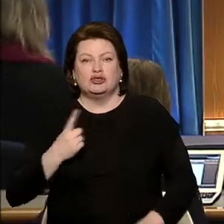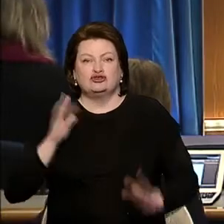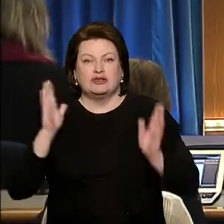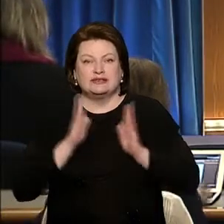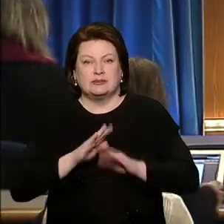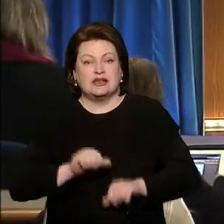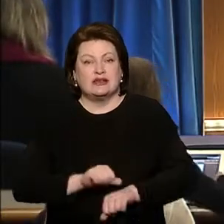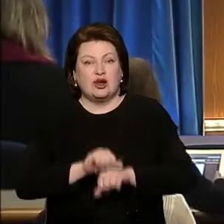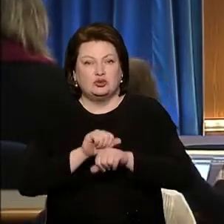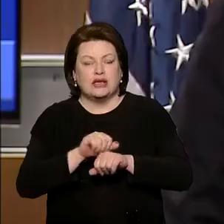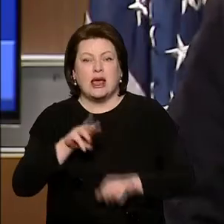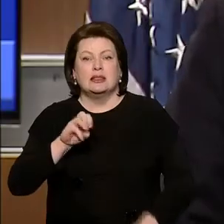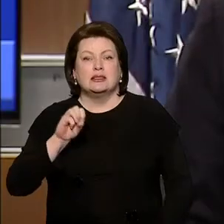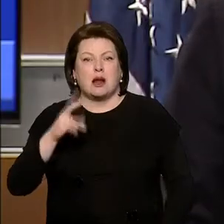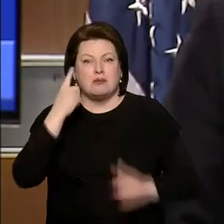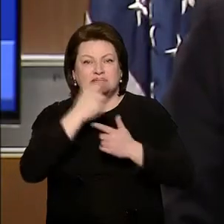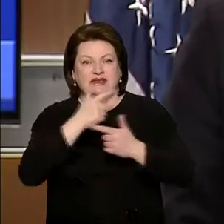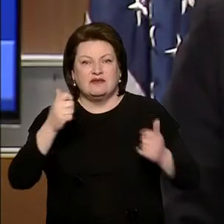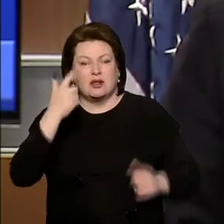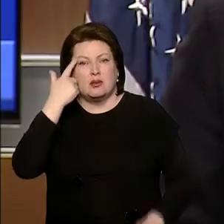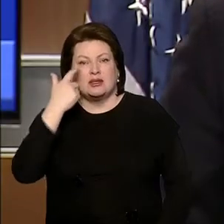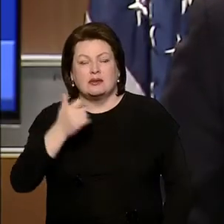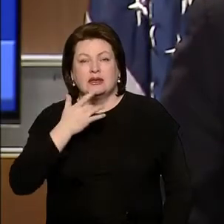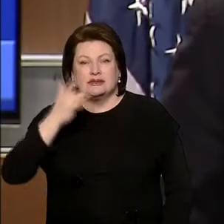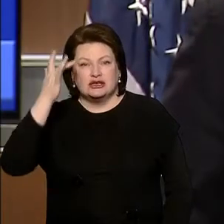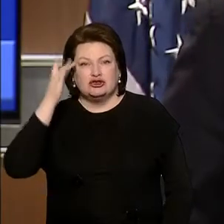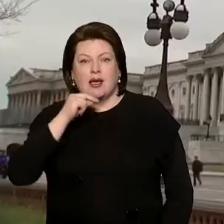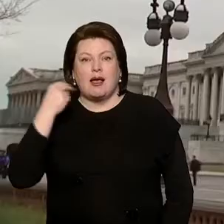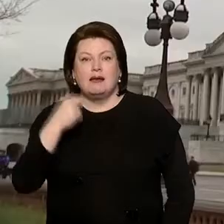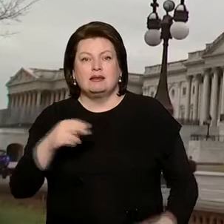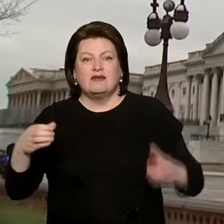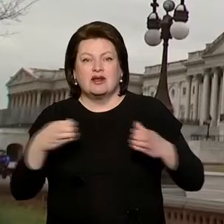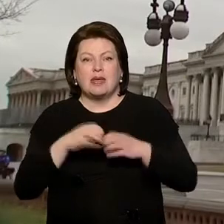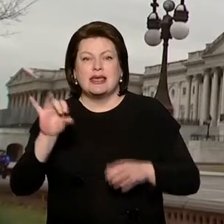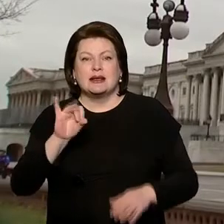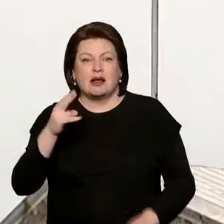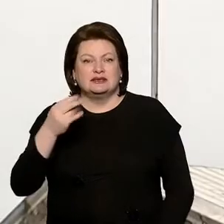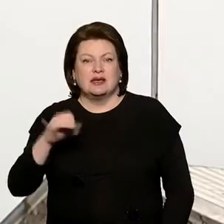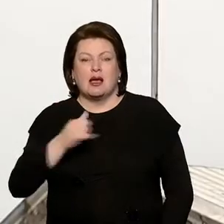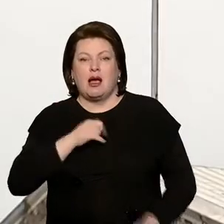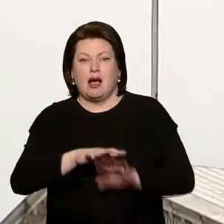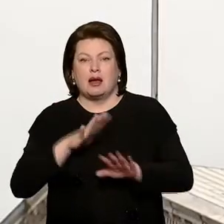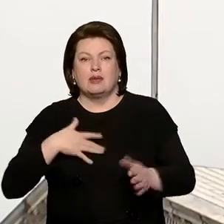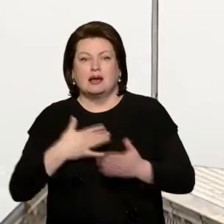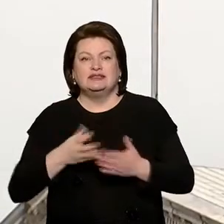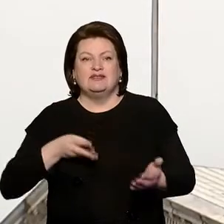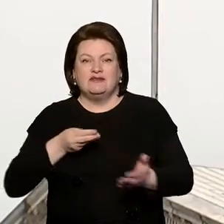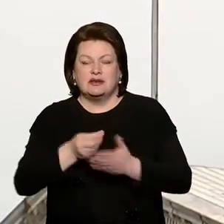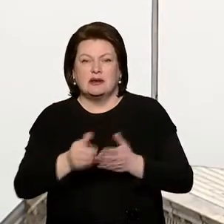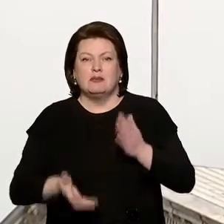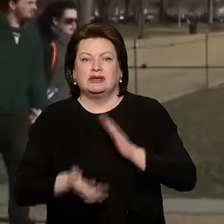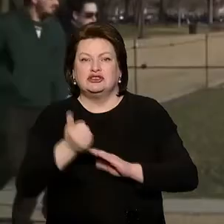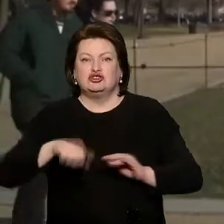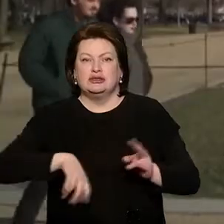революции. Дональд Трамп заявил, что по данным Соединенных Штатов, элитное формирование иранской армии активно финансирует и поддерживает